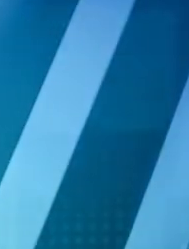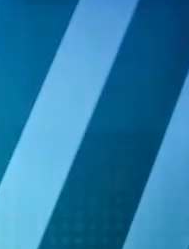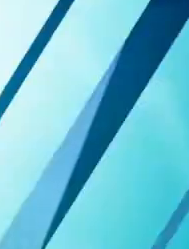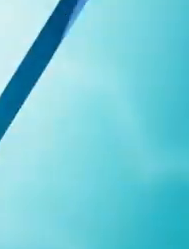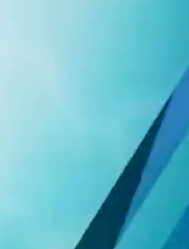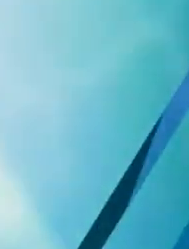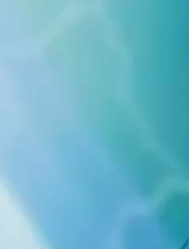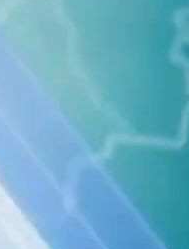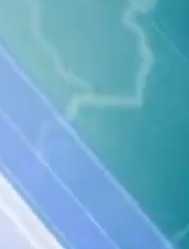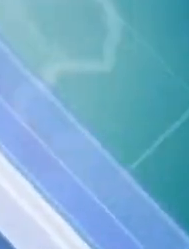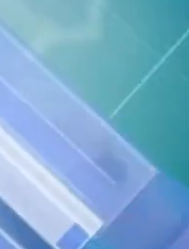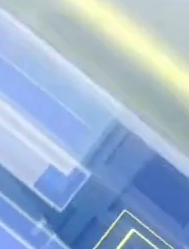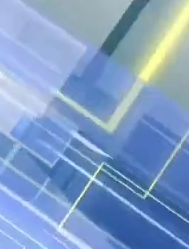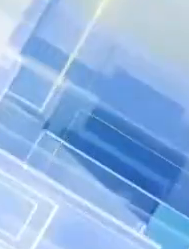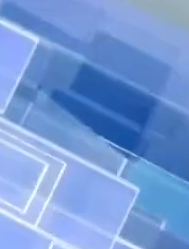МУЗЫКАЛЬНАЯ